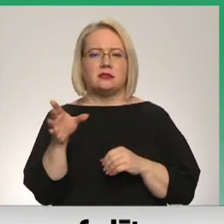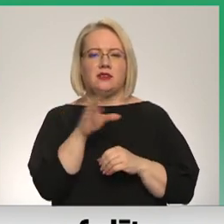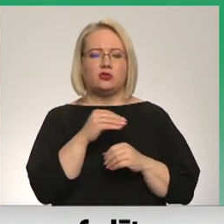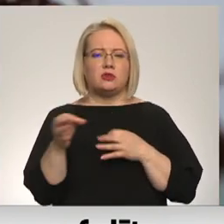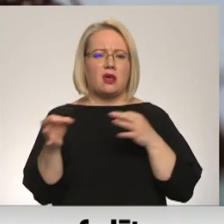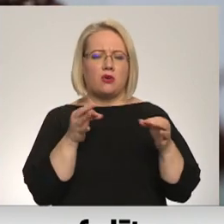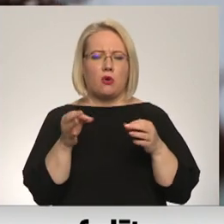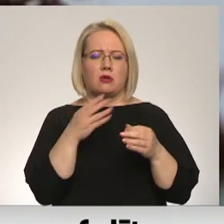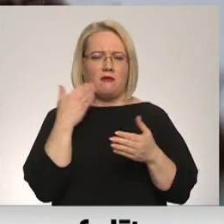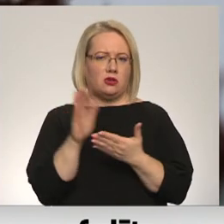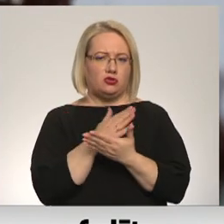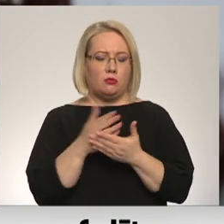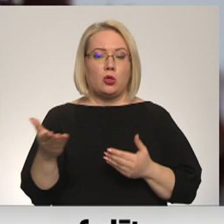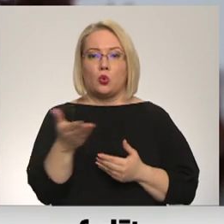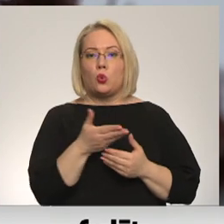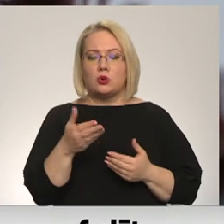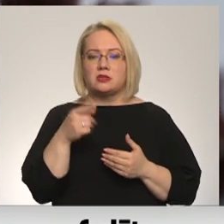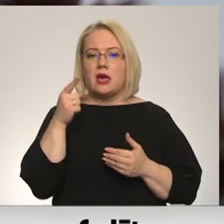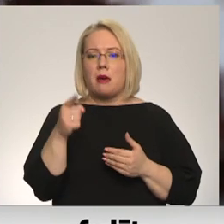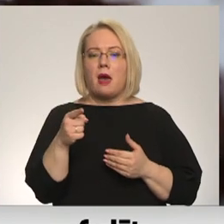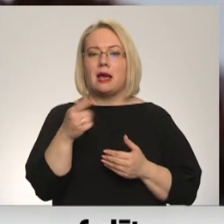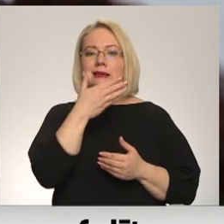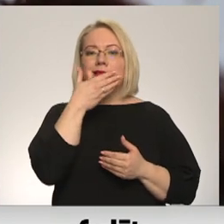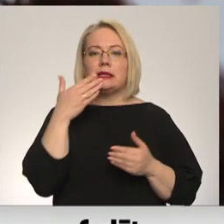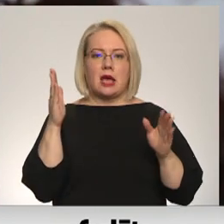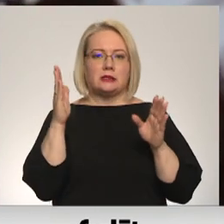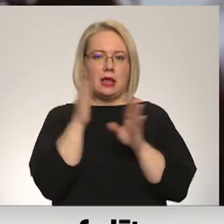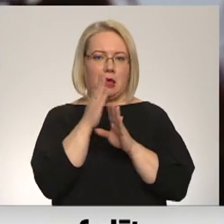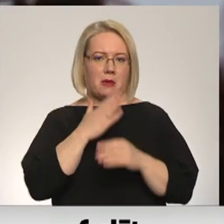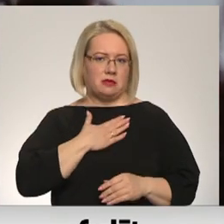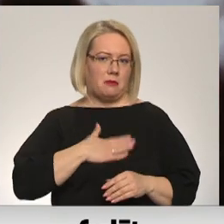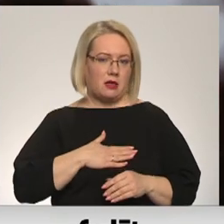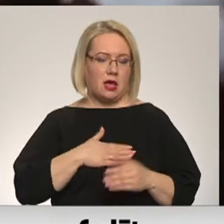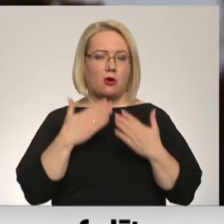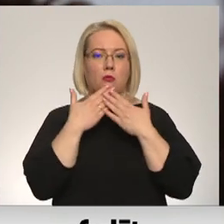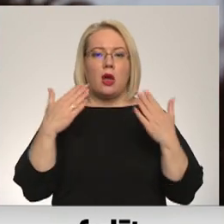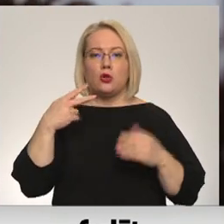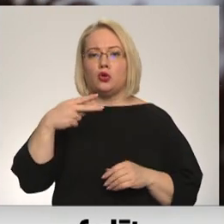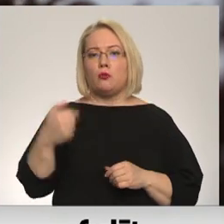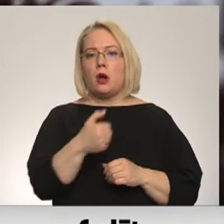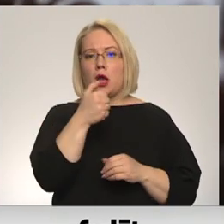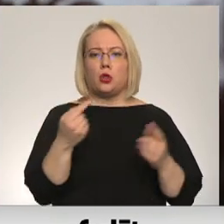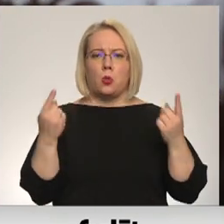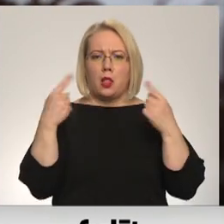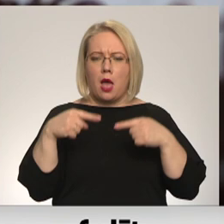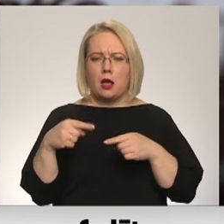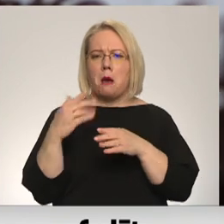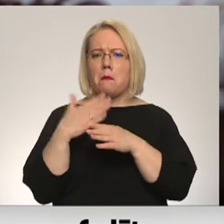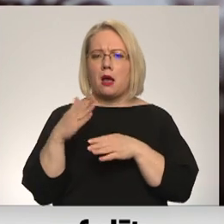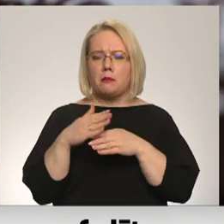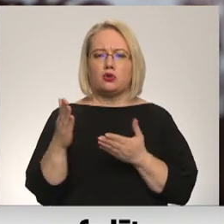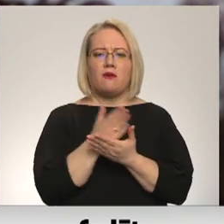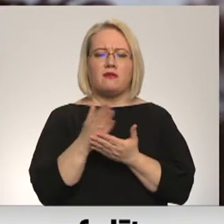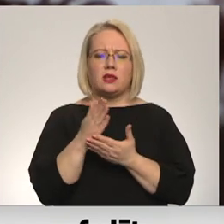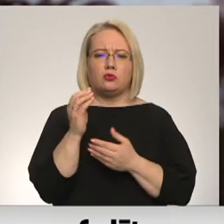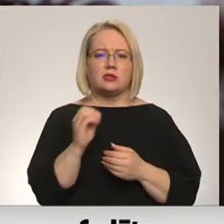neačičiras. Bet kurzeme ir viesmīlīgi ar savu silto klīmatu, un pēdējo 20 gadu laikā pakāpeniski no vidus Eiropas